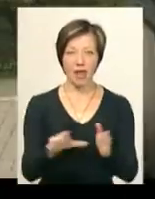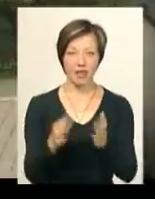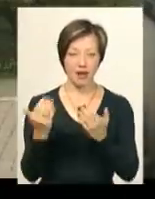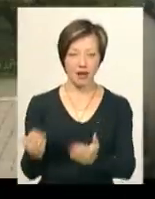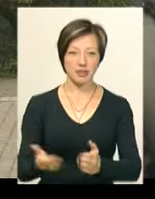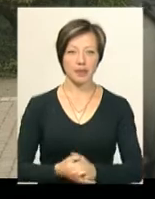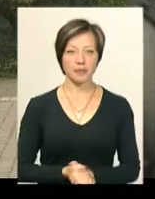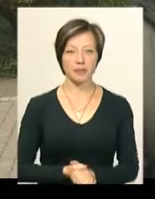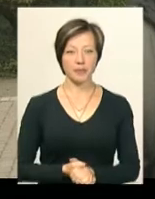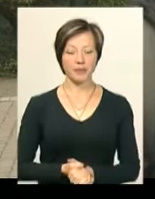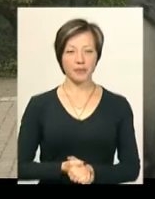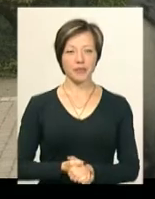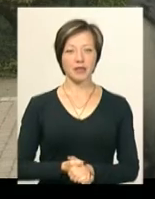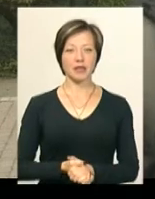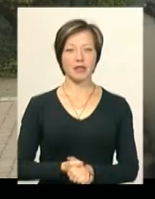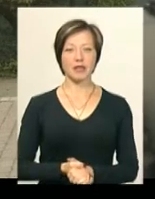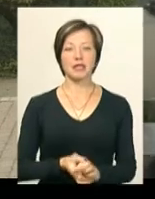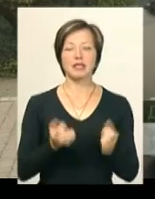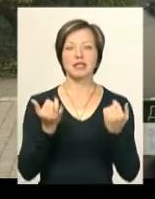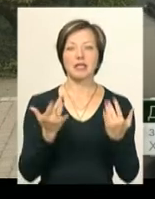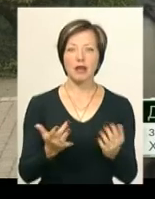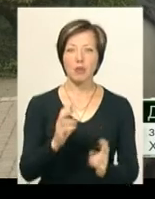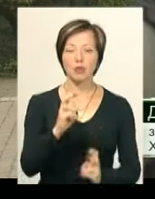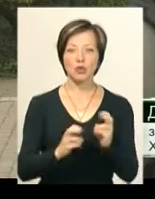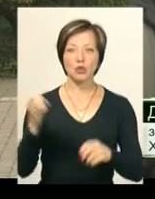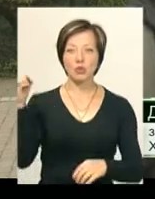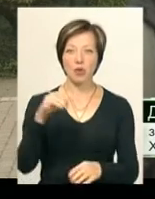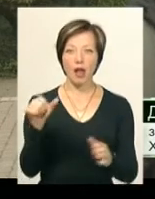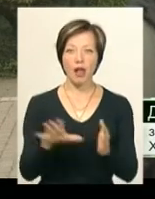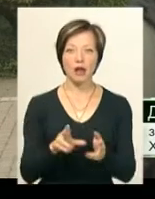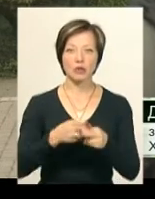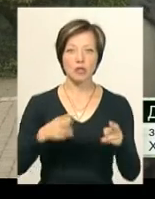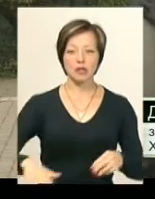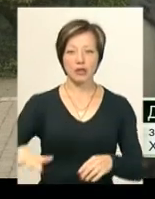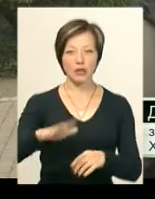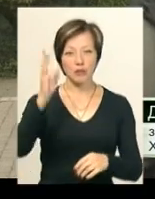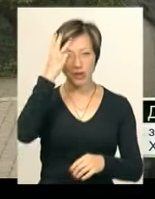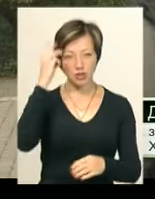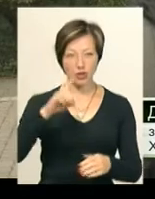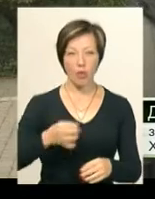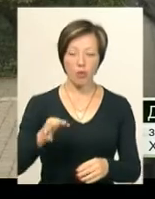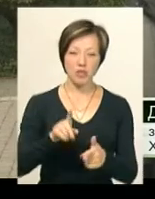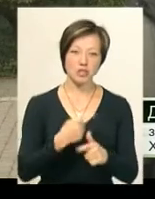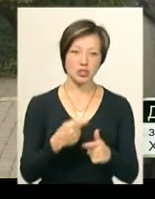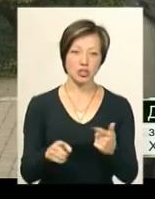«Скільки промислових сонячних електростанцій знаходиться на території Хмельницької області, ще